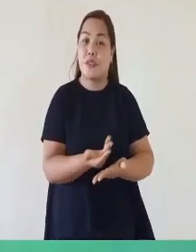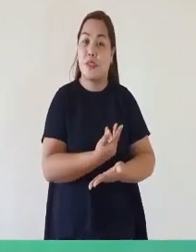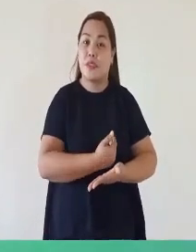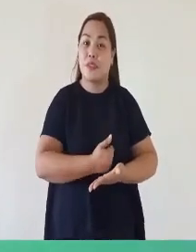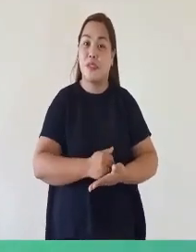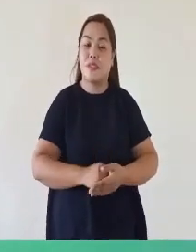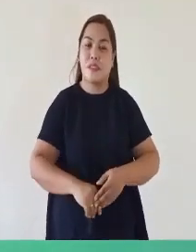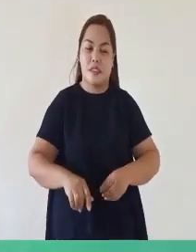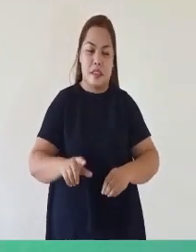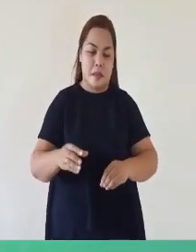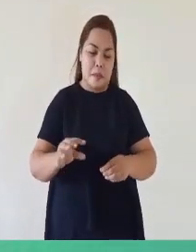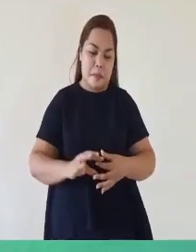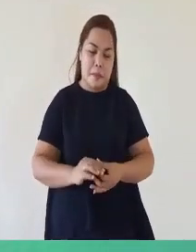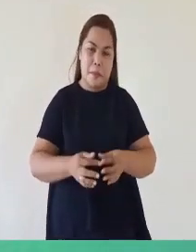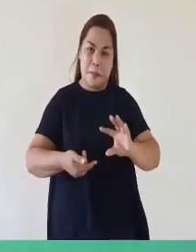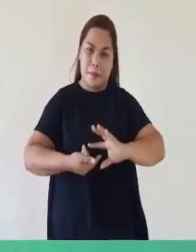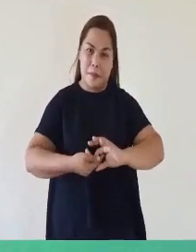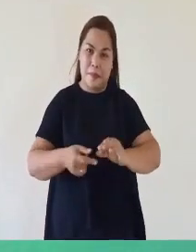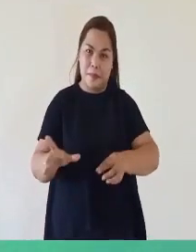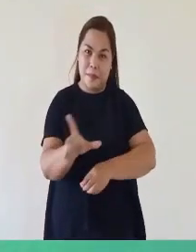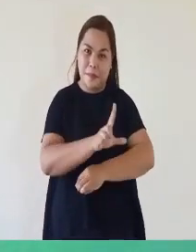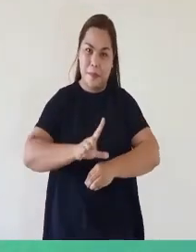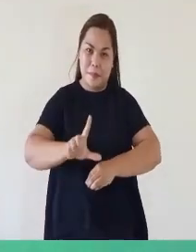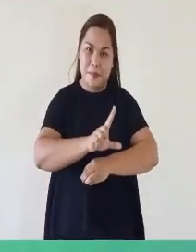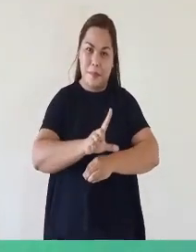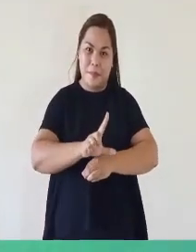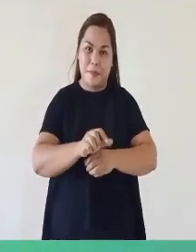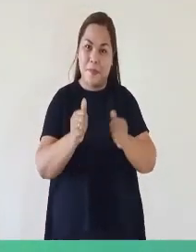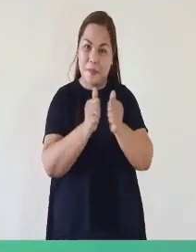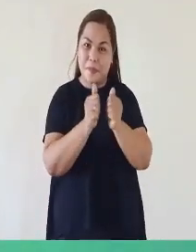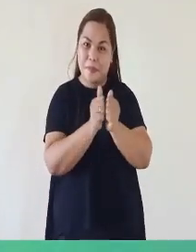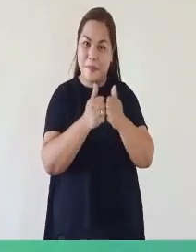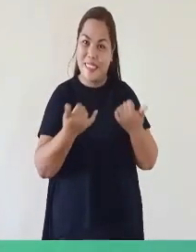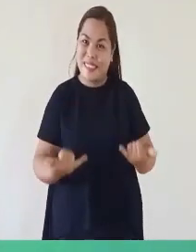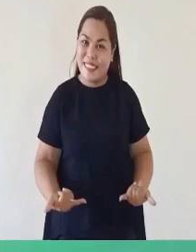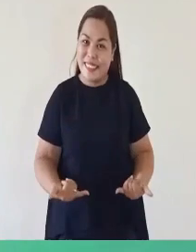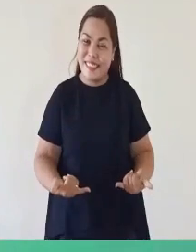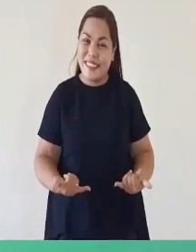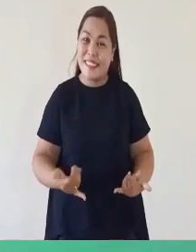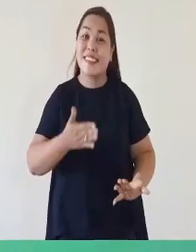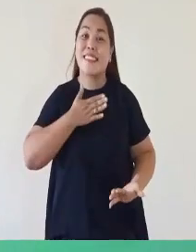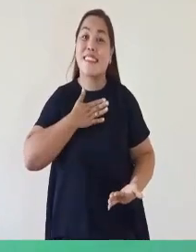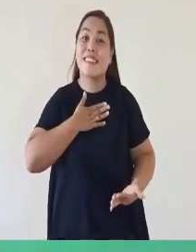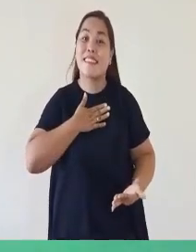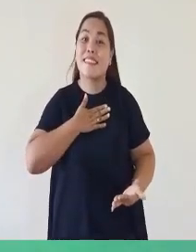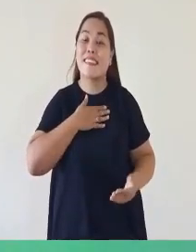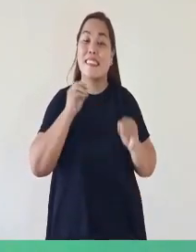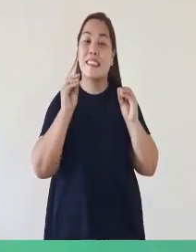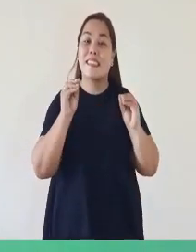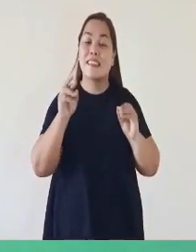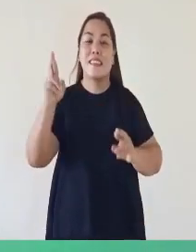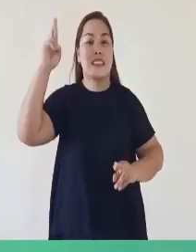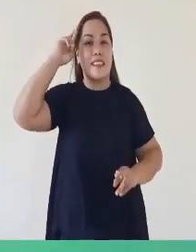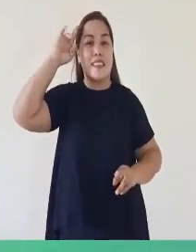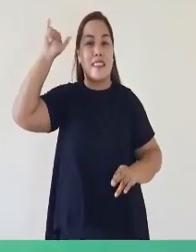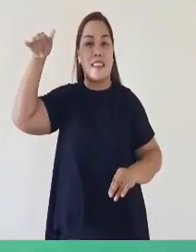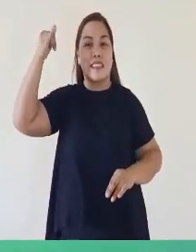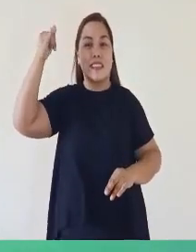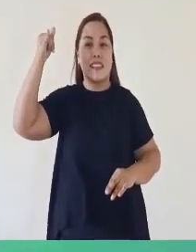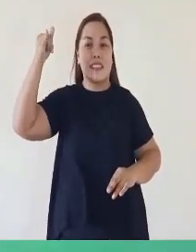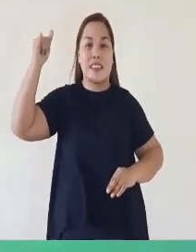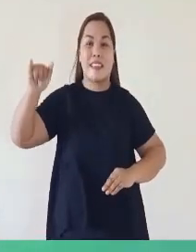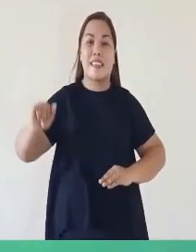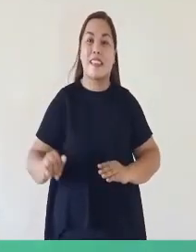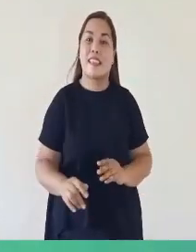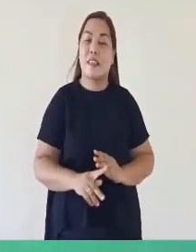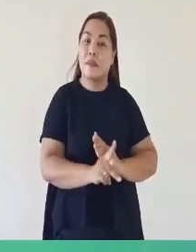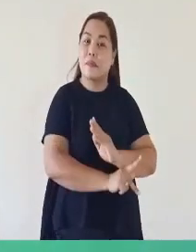Mula sa kabaan ng kwento ng bayan ko Ang ating pagsasaluhan ngayon Ako nga pala si Teacher RJ Mula sa